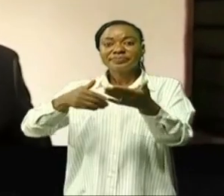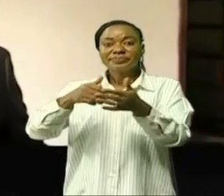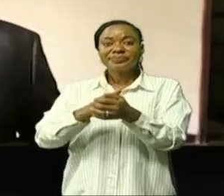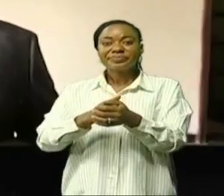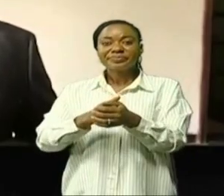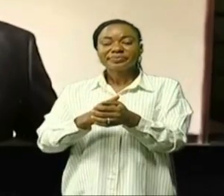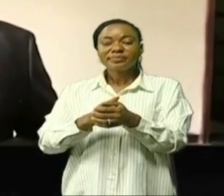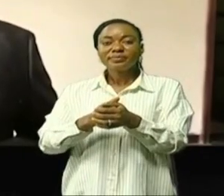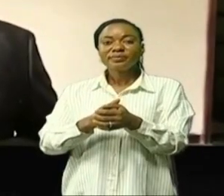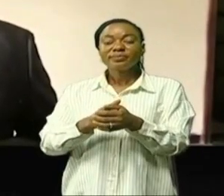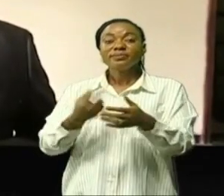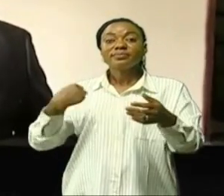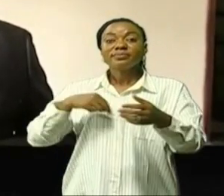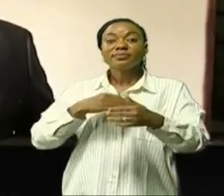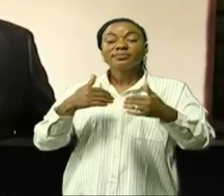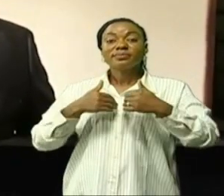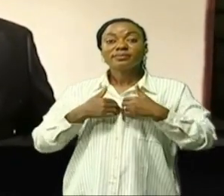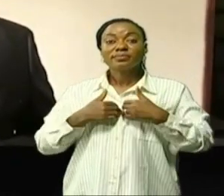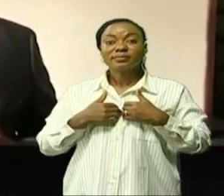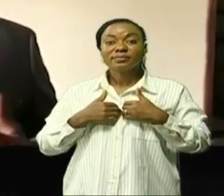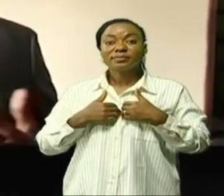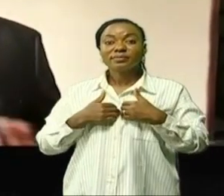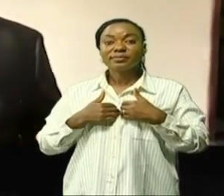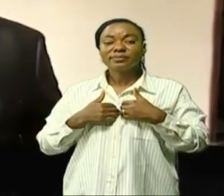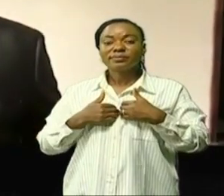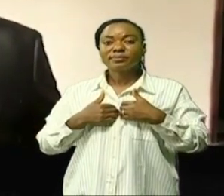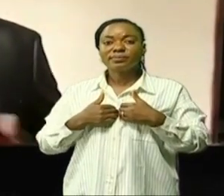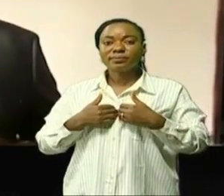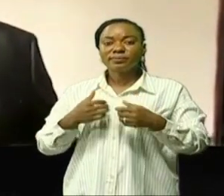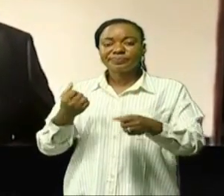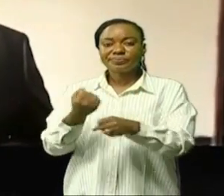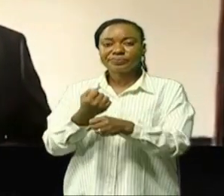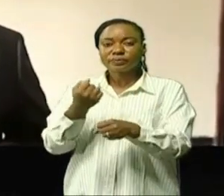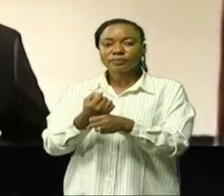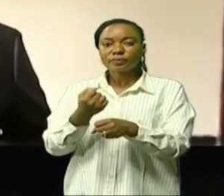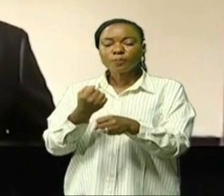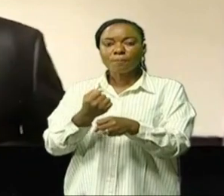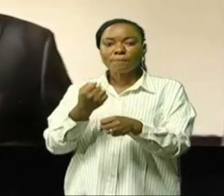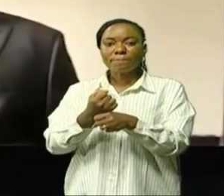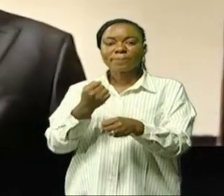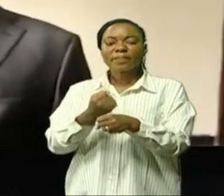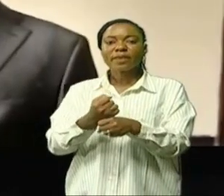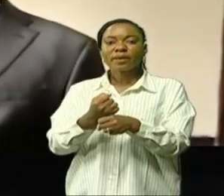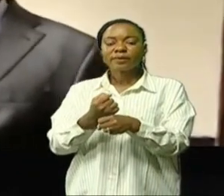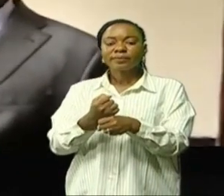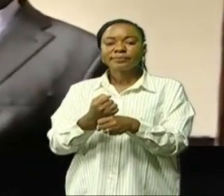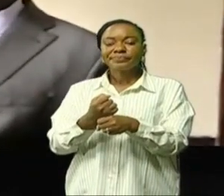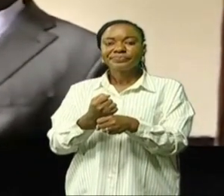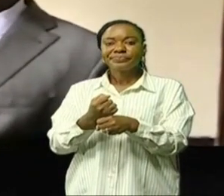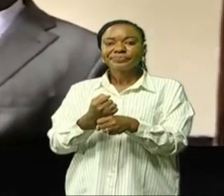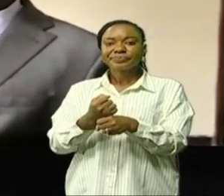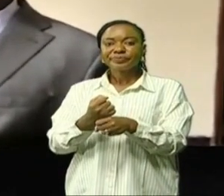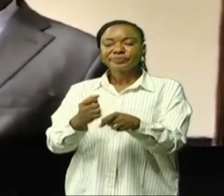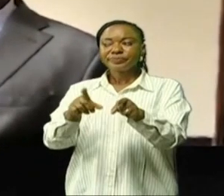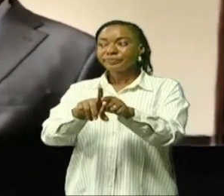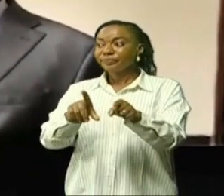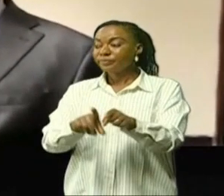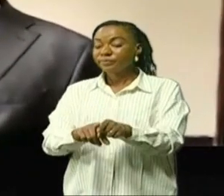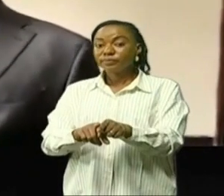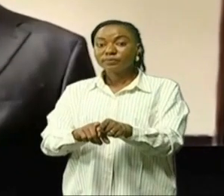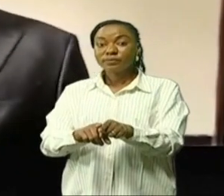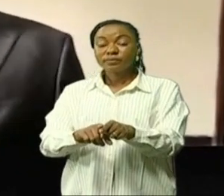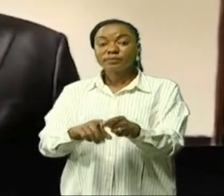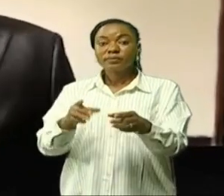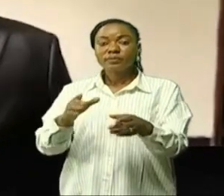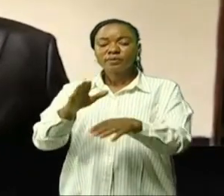de la rencontre Nous avons abordé les problèmes de l'avareille urbaine et des infrastructures ce que